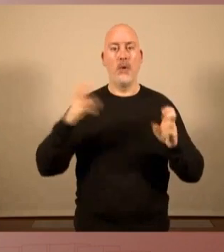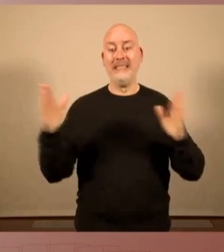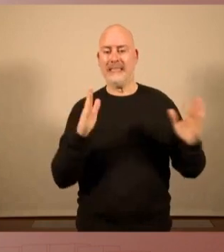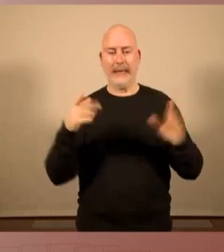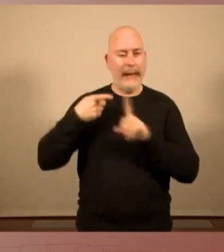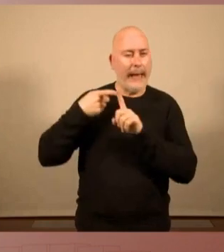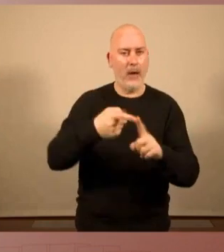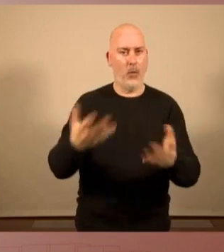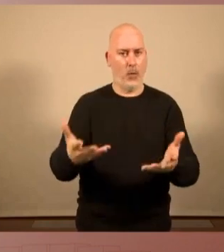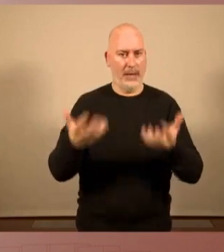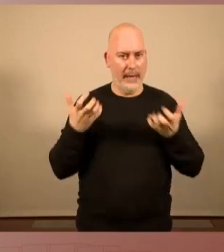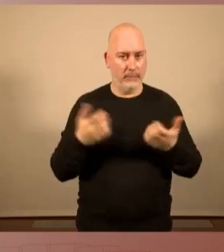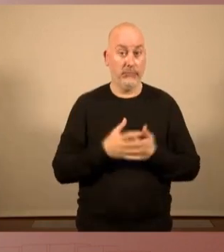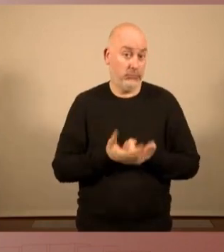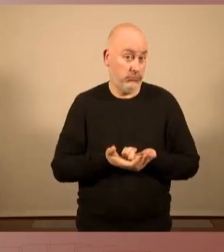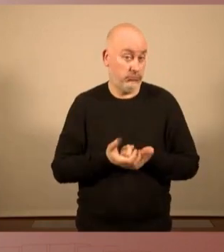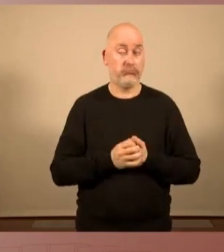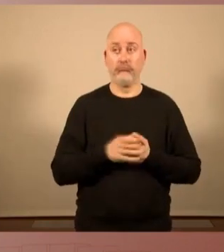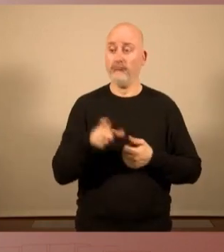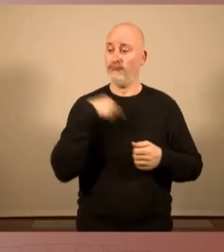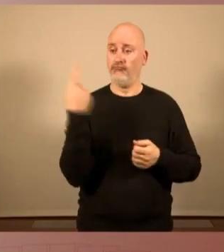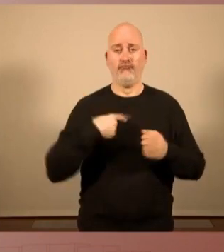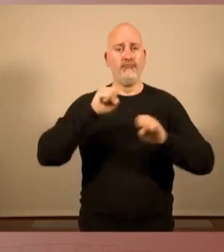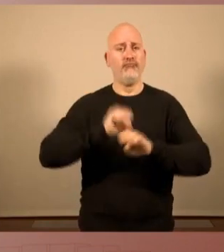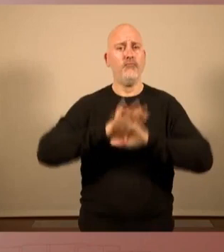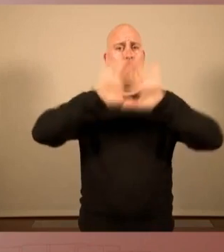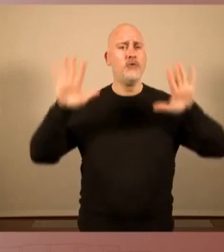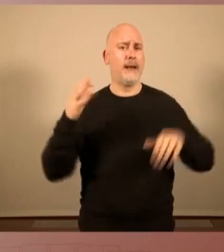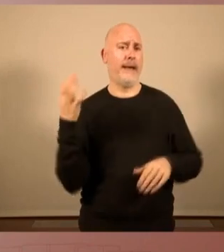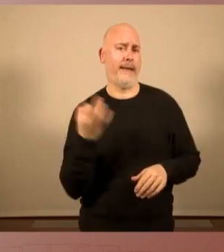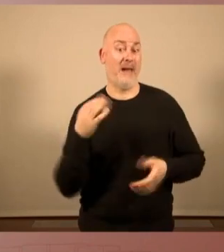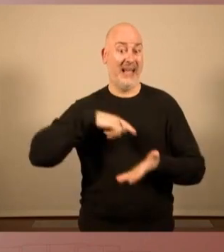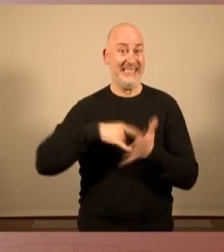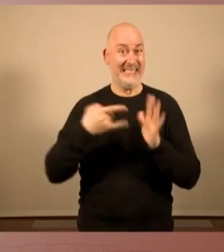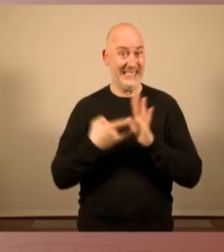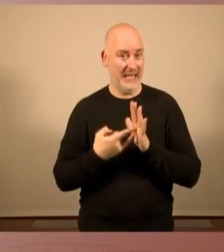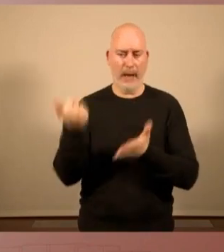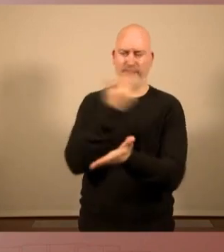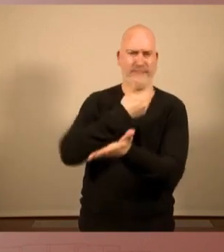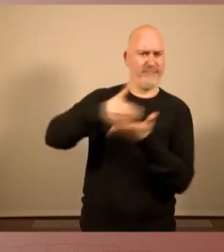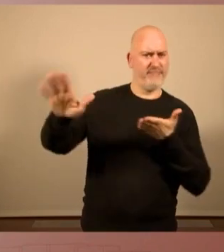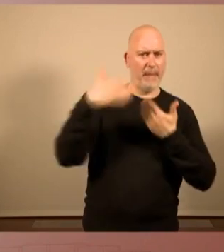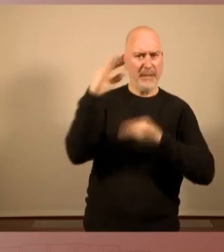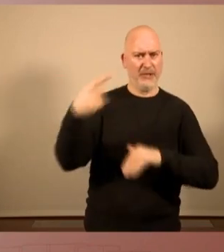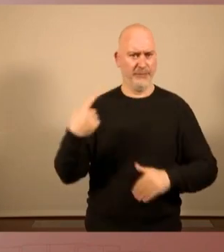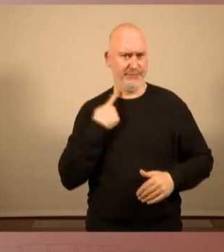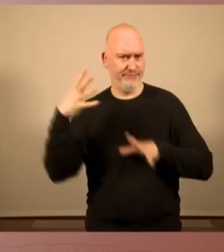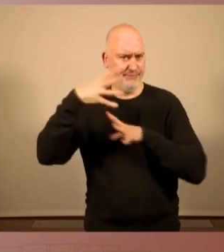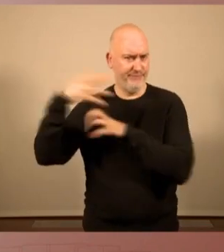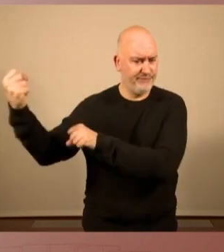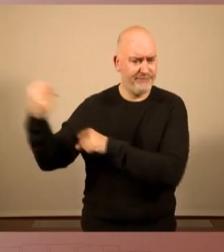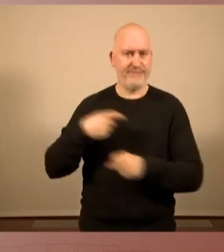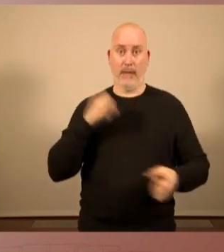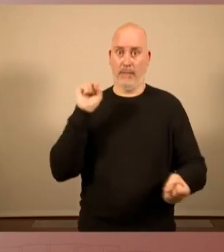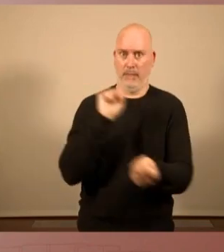Perquè sí, tenim molt clar que aquest sistema que desnona, que empresona, que expulsa la